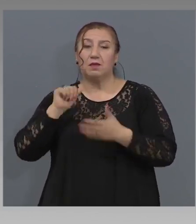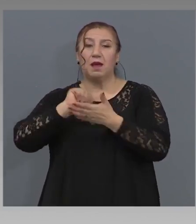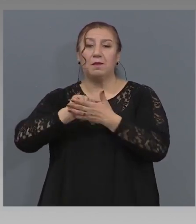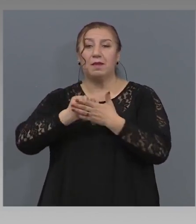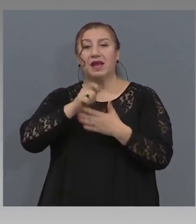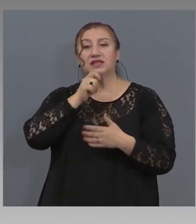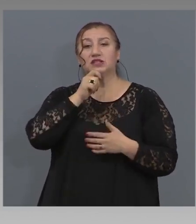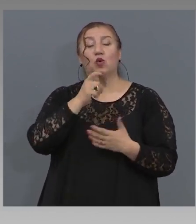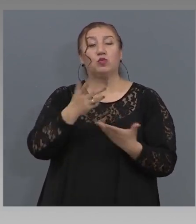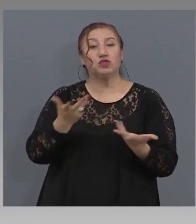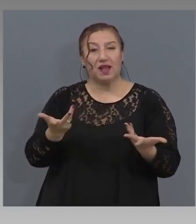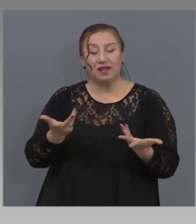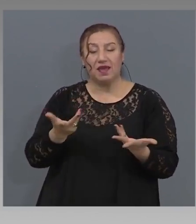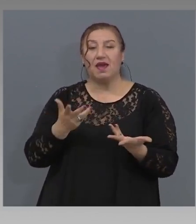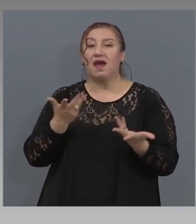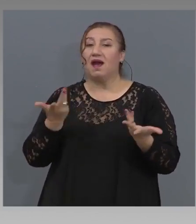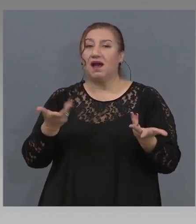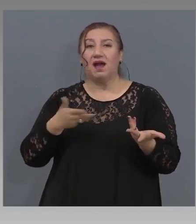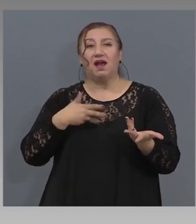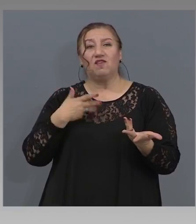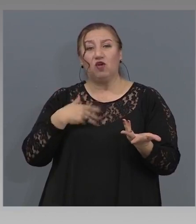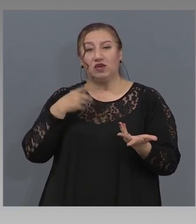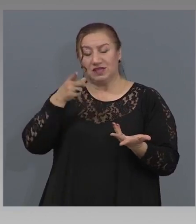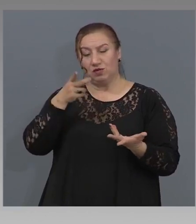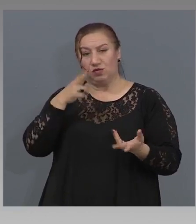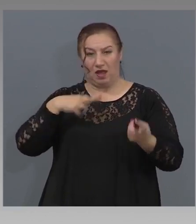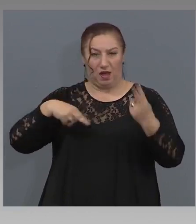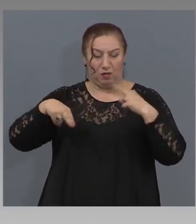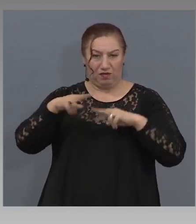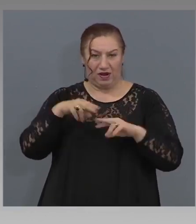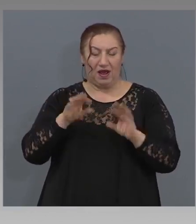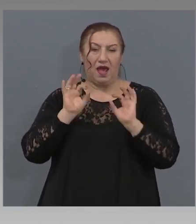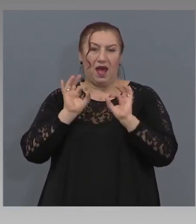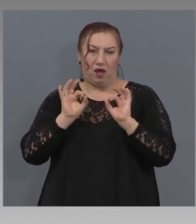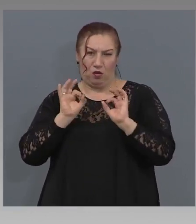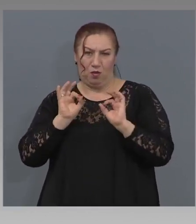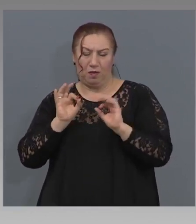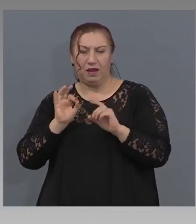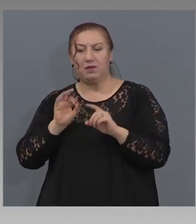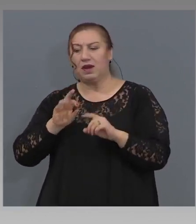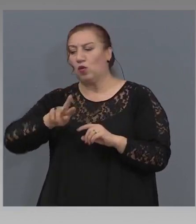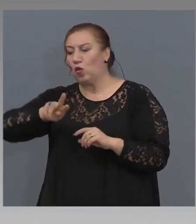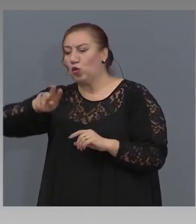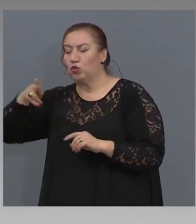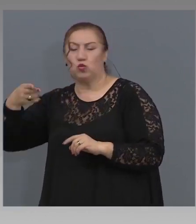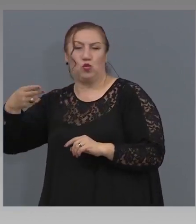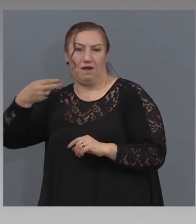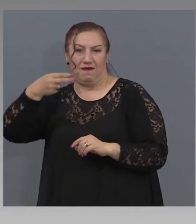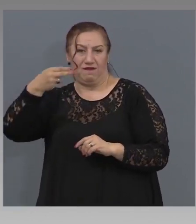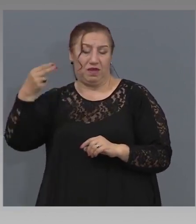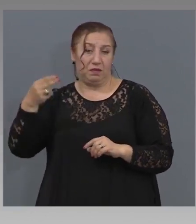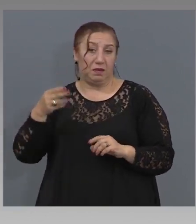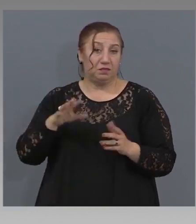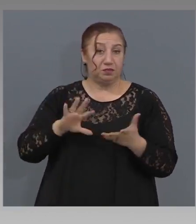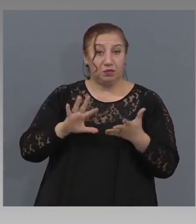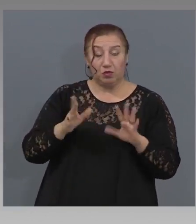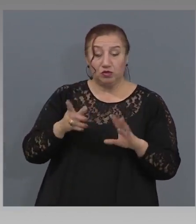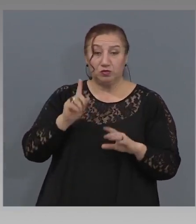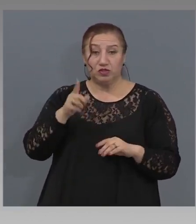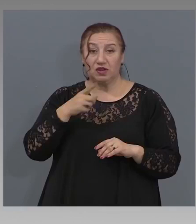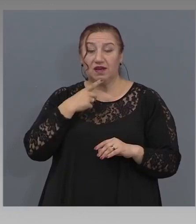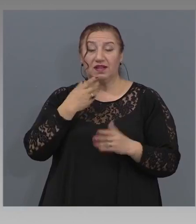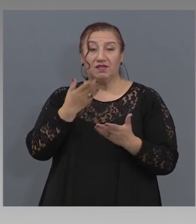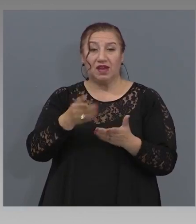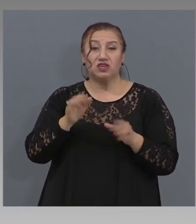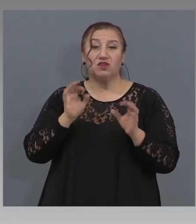е изкането на проверката. Ако, примерно, беше в отделна компания, може би щеях да ви кажа, но в момента тя